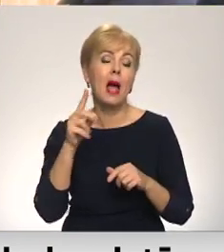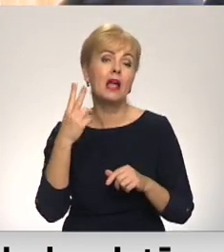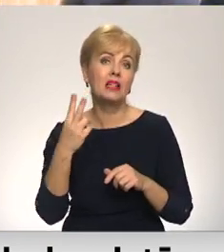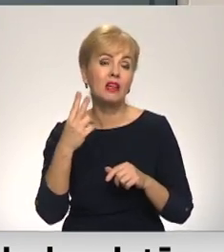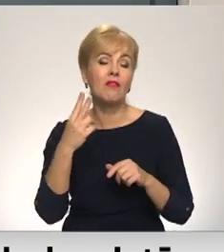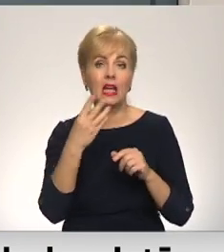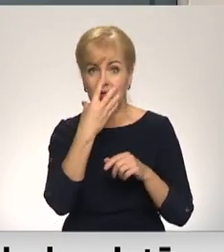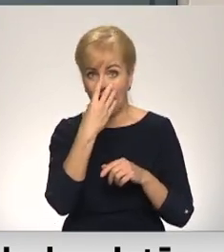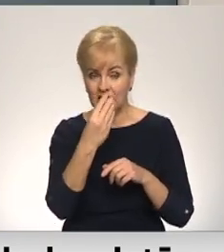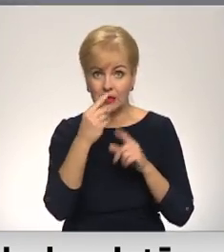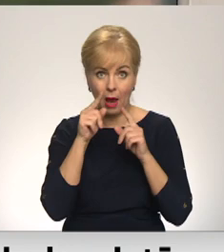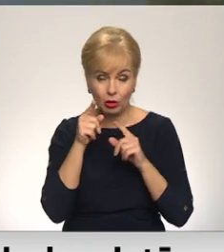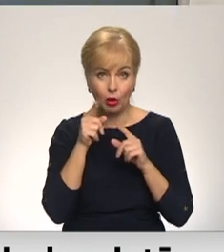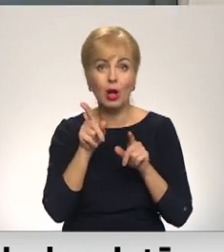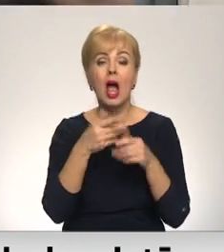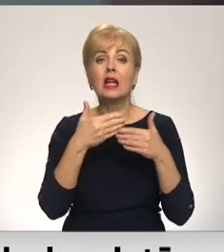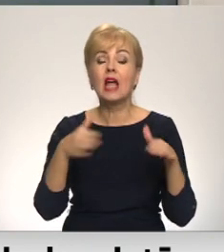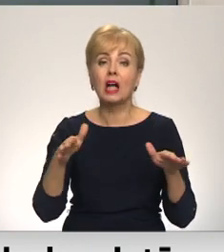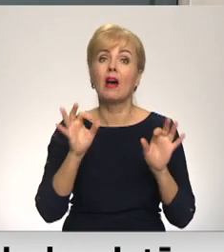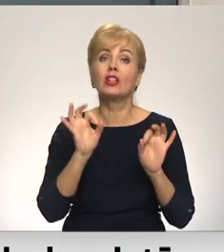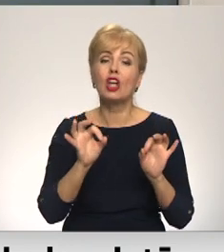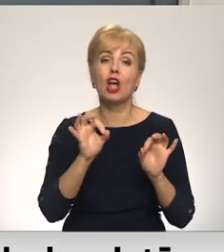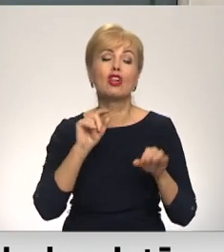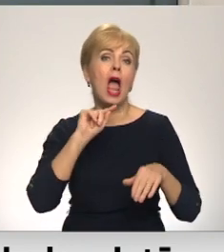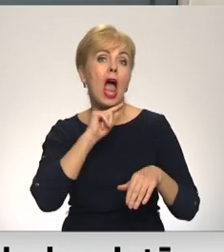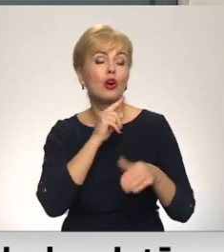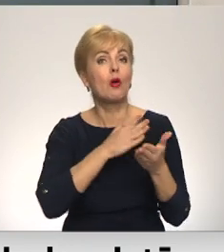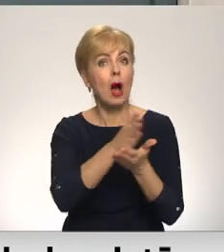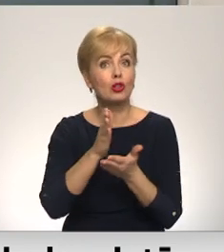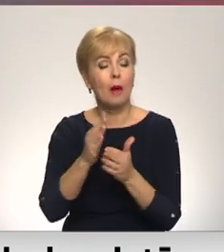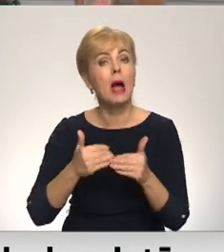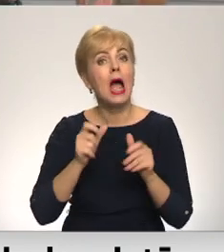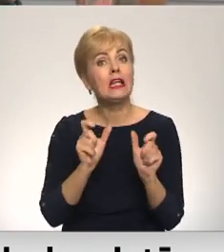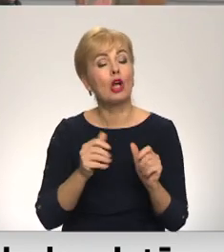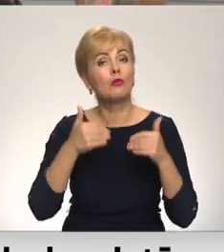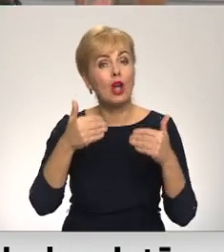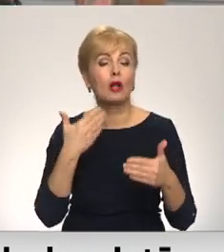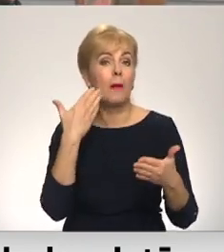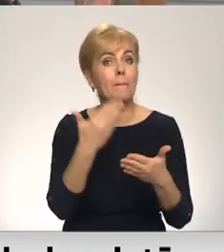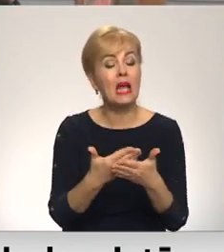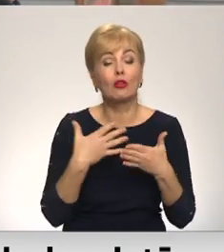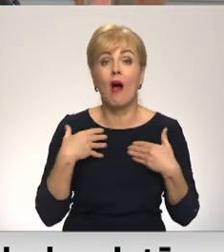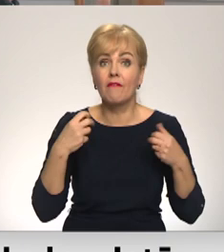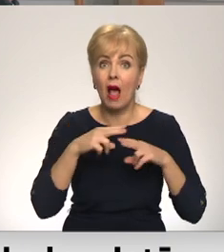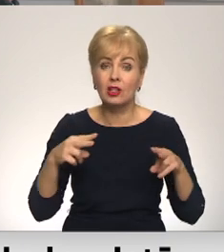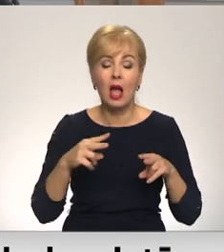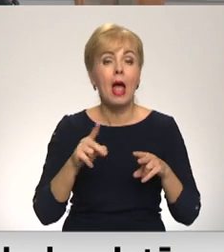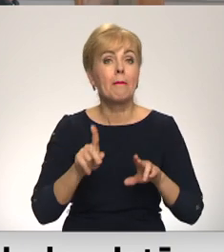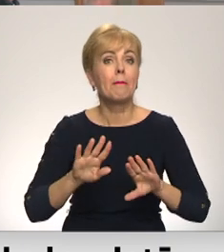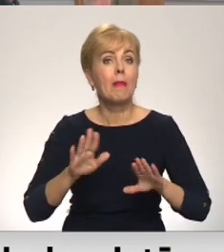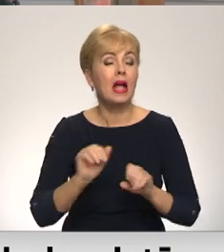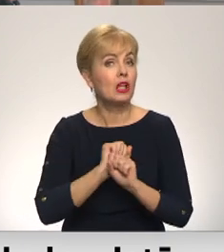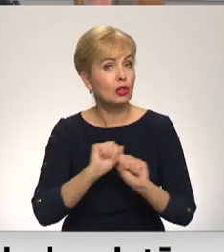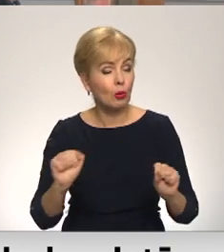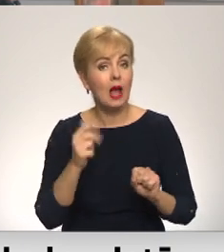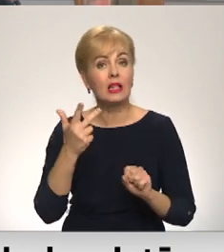Tāpat esot jāatver šobrīd slēgtās ekonomikas nozeres. Ierobežojuma atcelšana piedāvā arī Veselības ministrī, bet netik strauja. Trīs